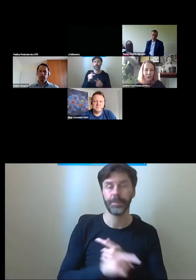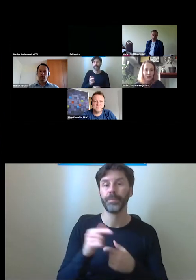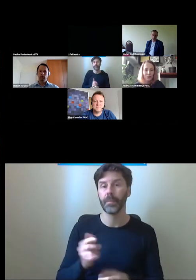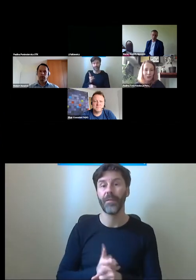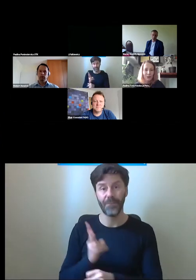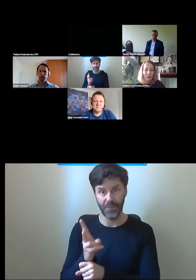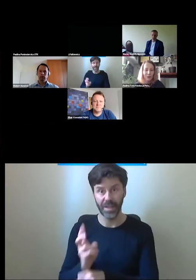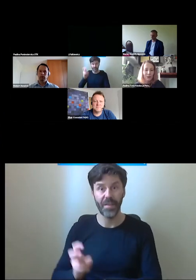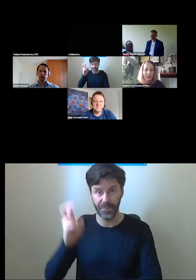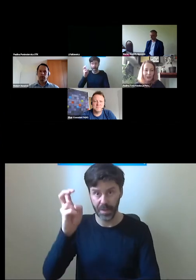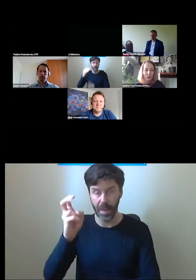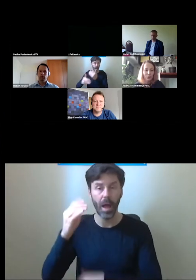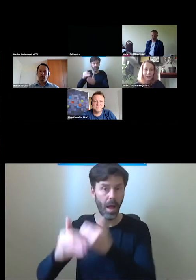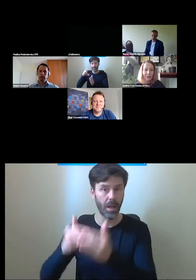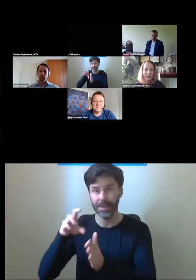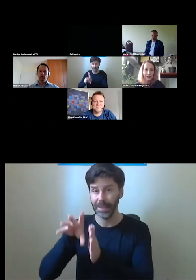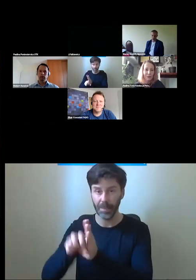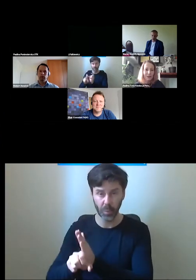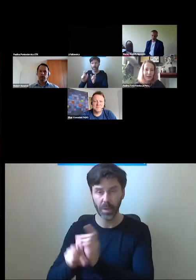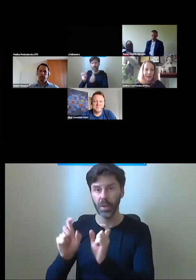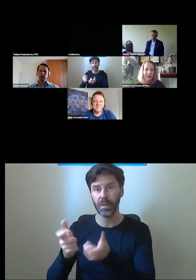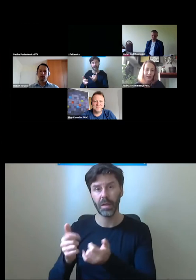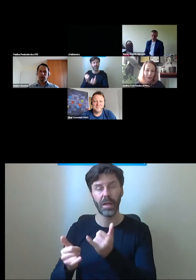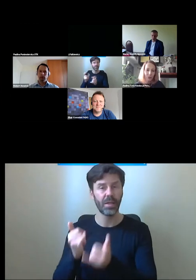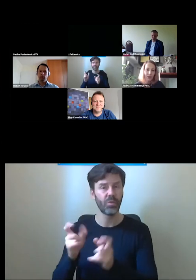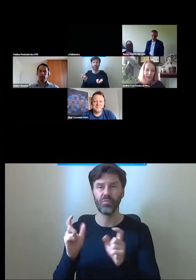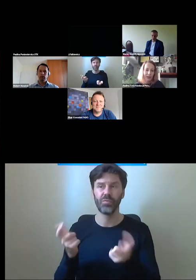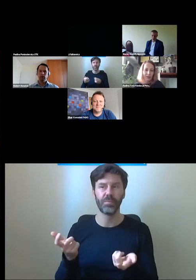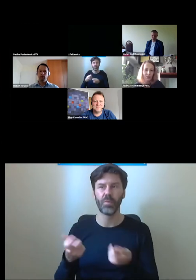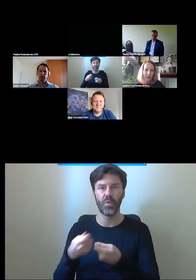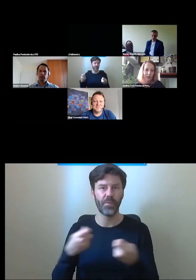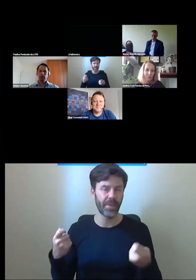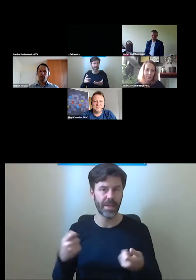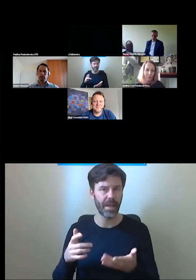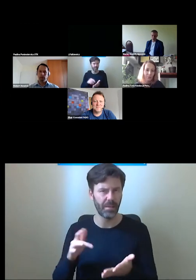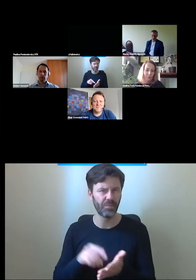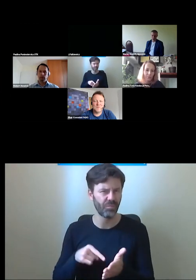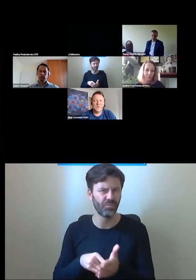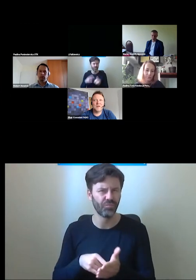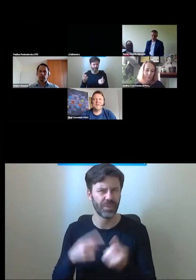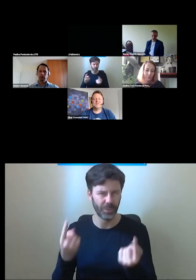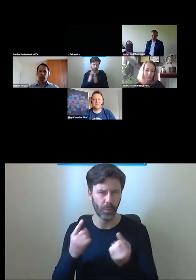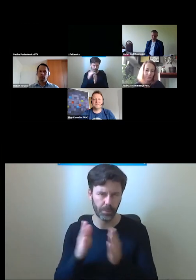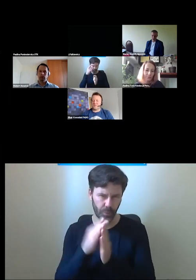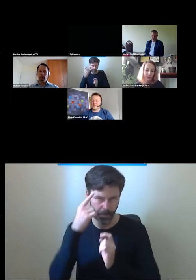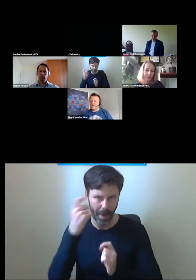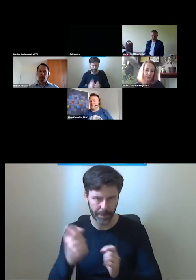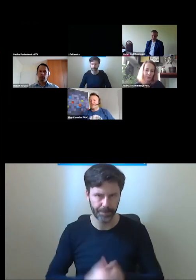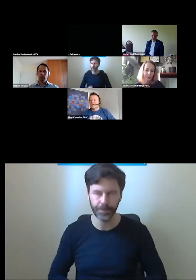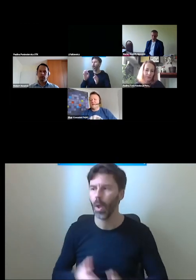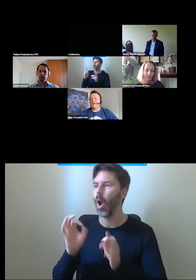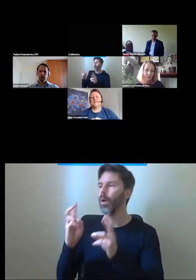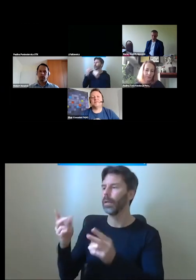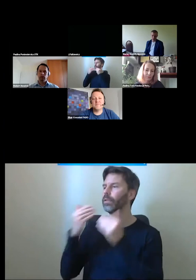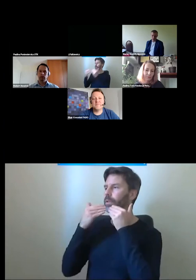I żeby też myśleć o tym, o jakichś takich super awaryjnych rozwiązaniach właśnie na takie sytuacje. Okej, dziękuję bardzo.